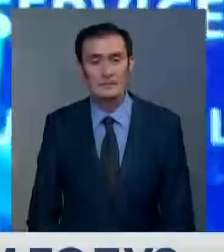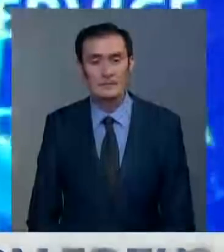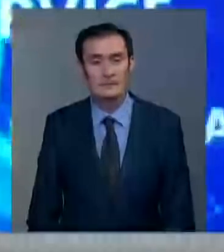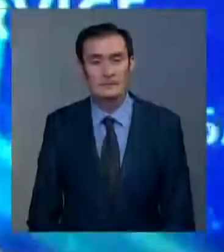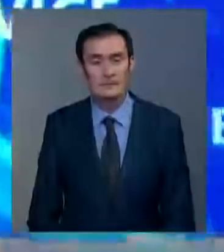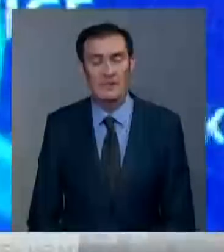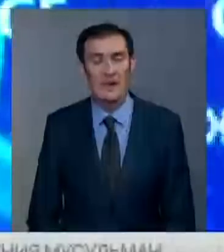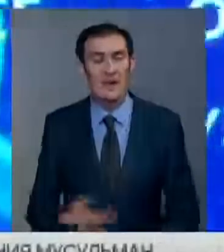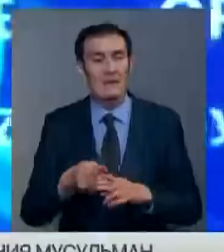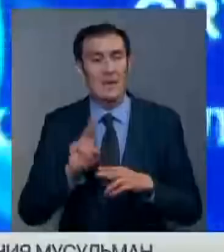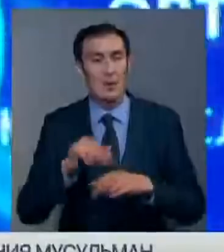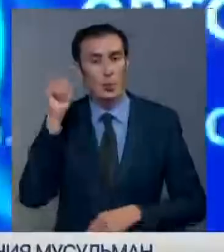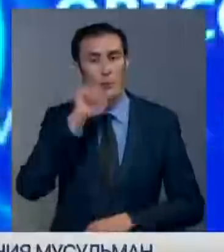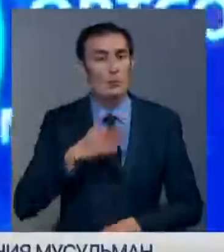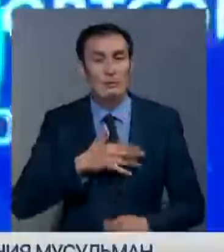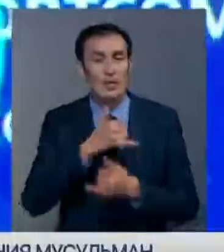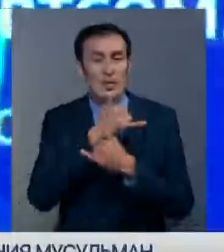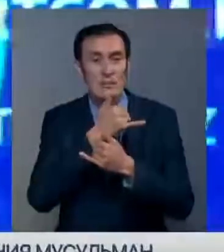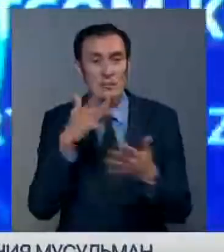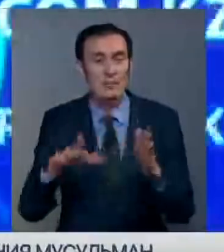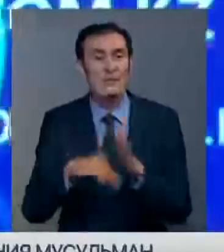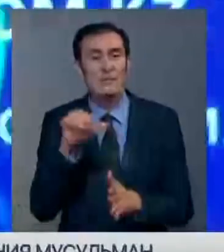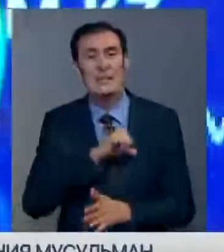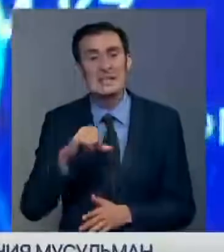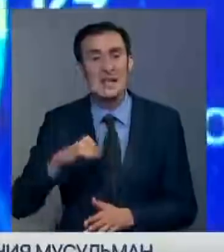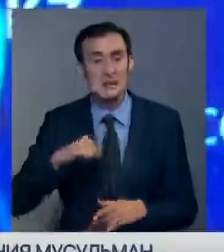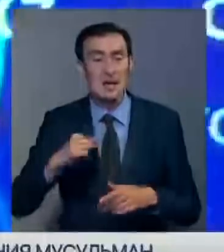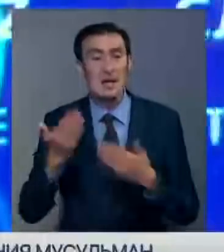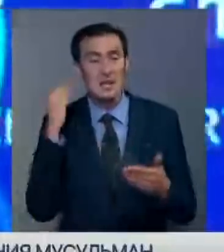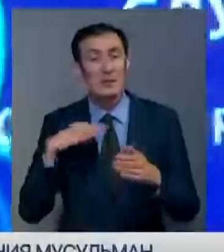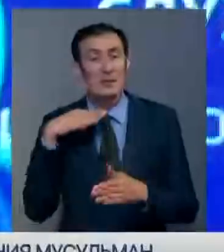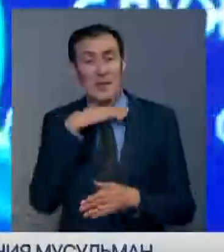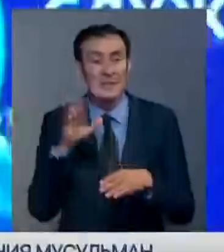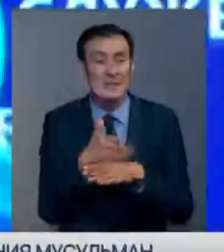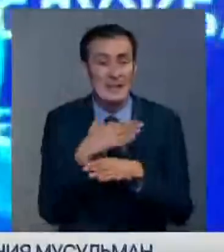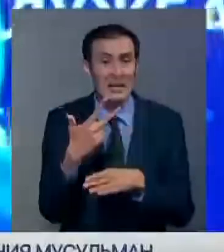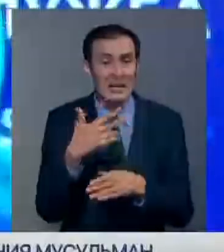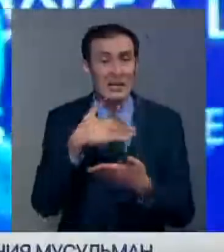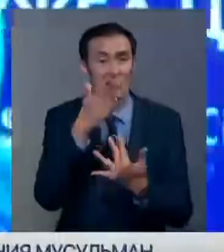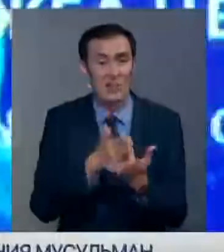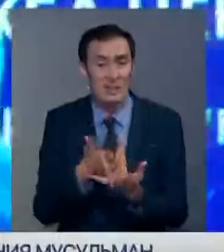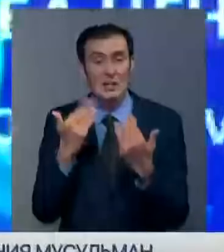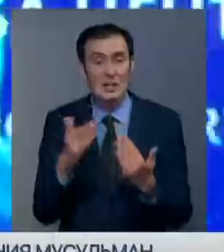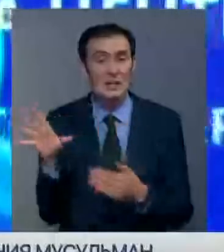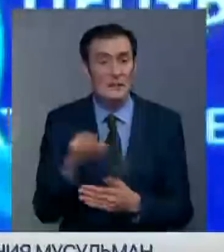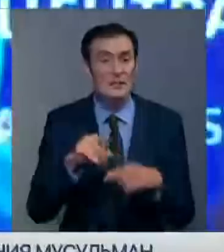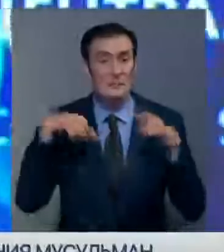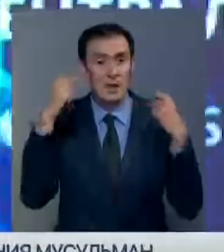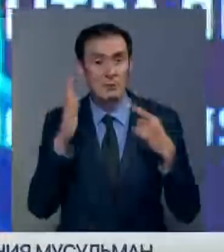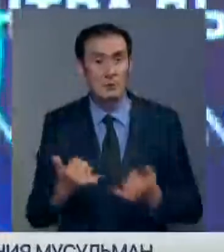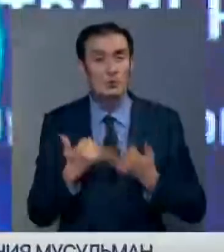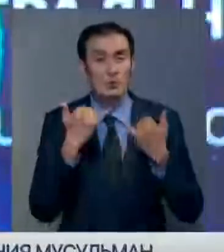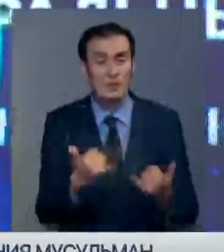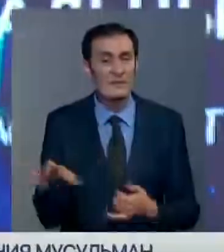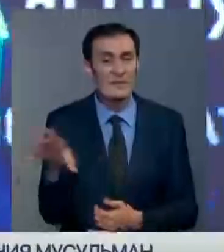В этом году мы не можем выбирать животное сами. Если раньше мясо делилось на три части, то сегодня вся туша будет отдана